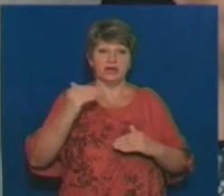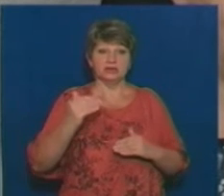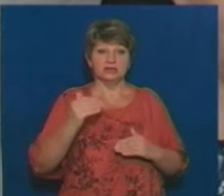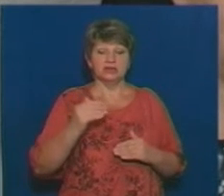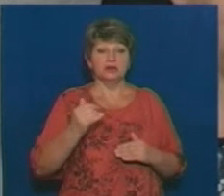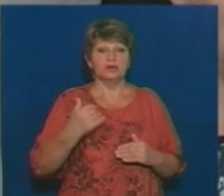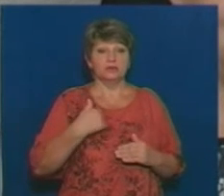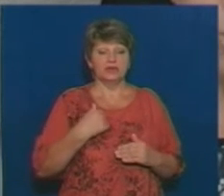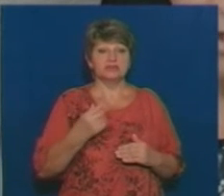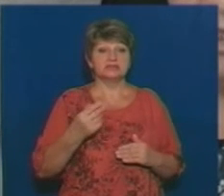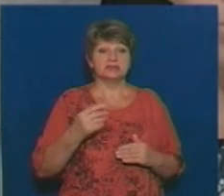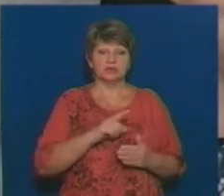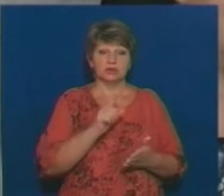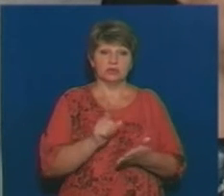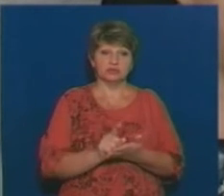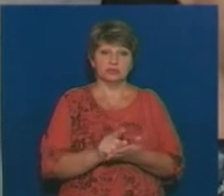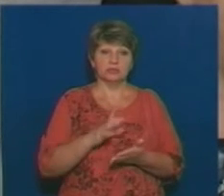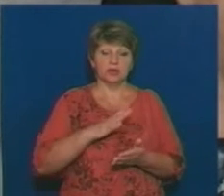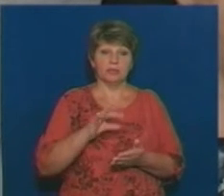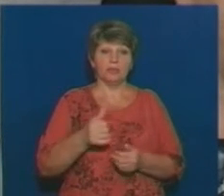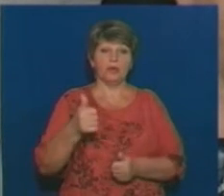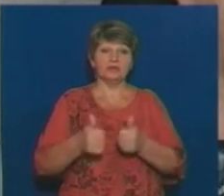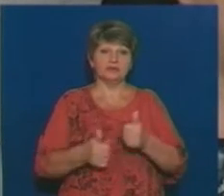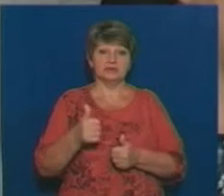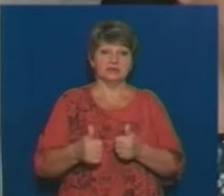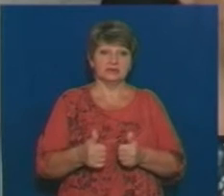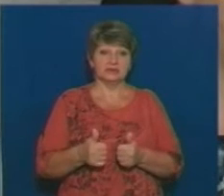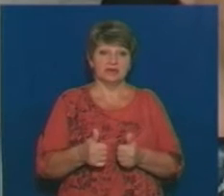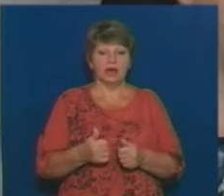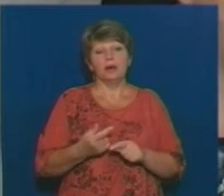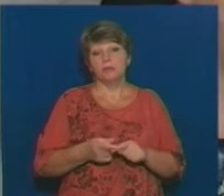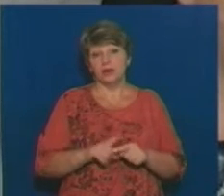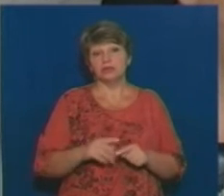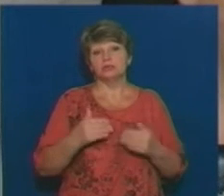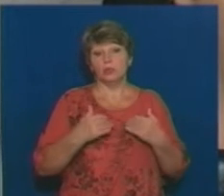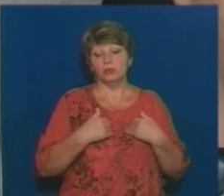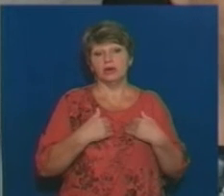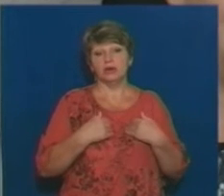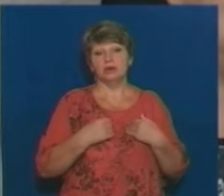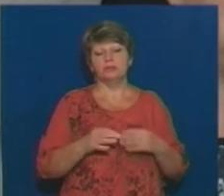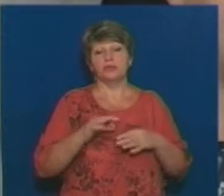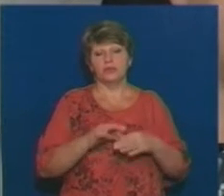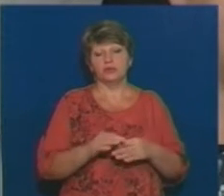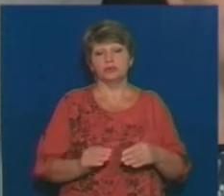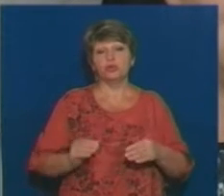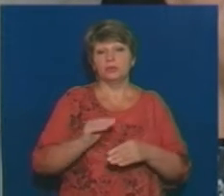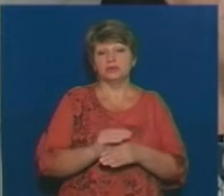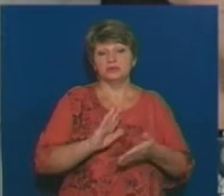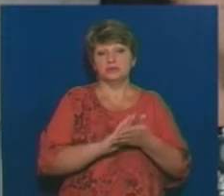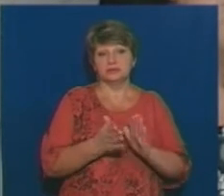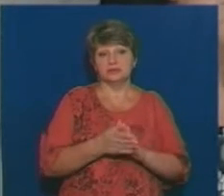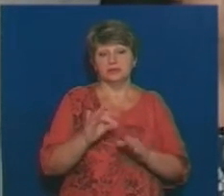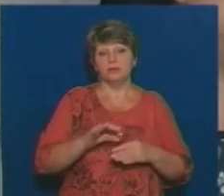нас не мається в бюджет. Ми повинні тільки по тендерні ціни, яка не вища. Тому ми проводимо додаткові угоди, проводимо індексацію.